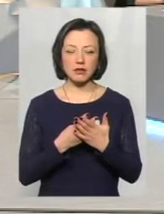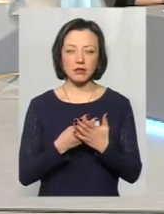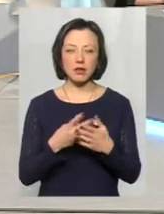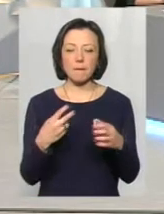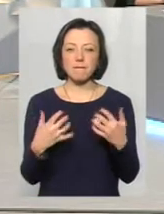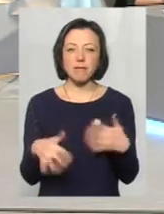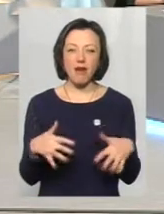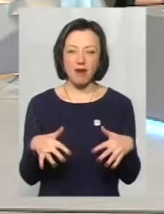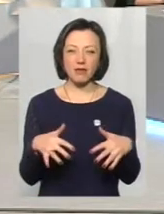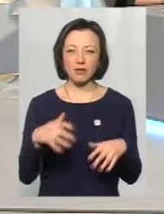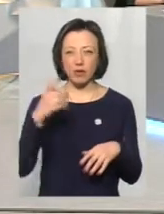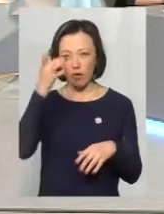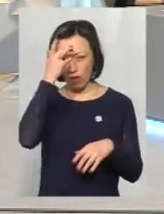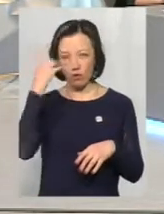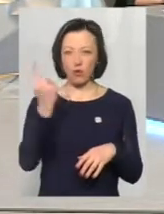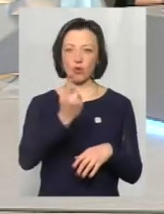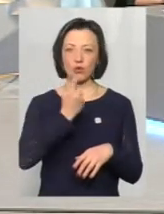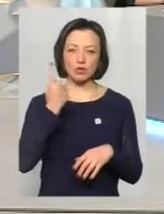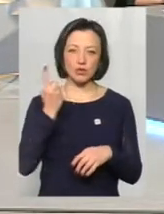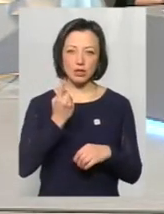млявістю, головокружінням,